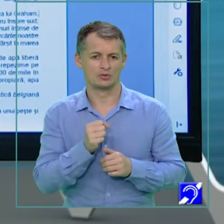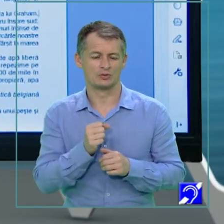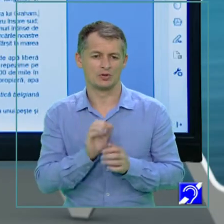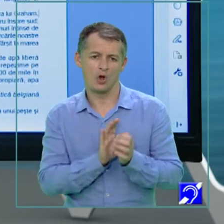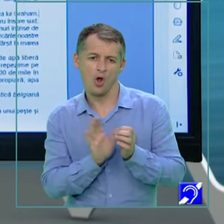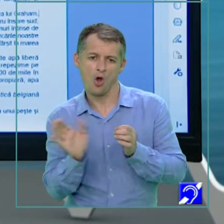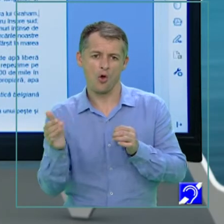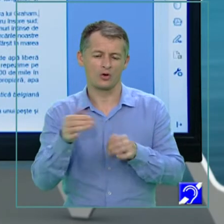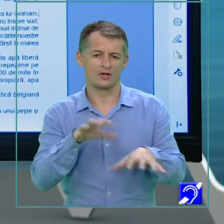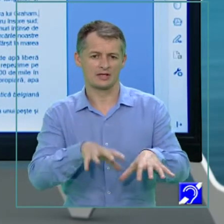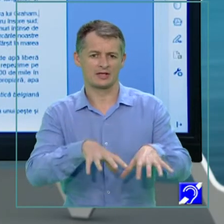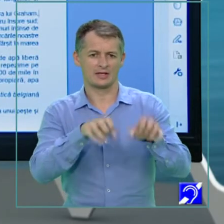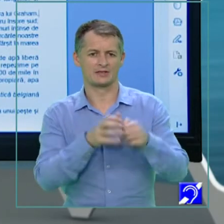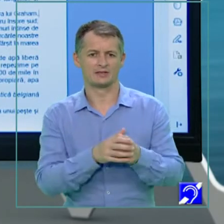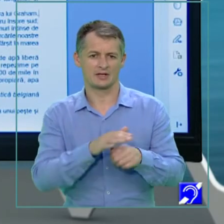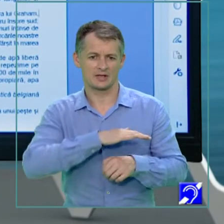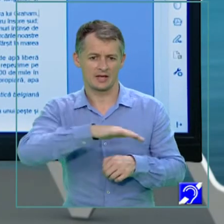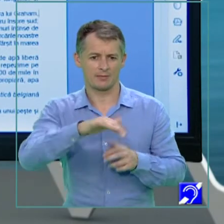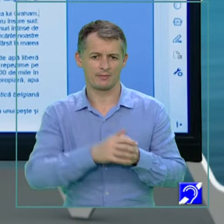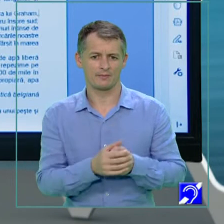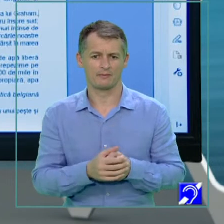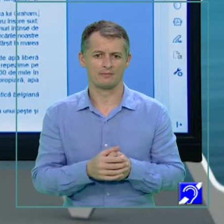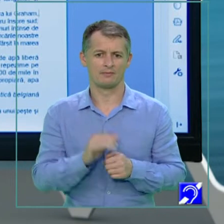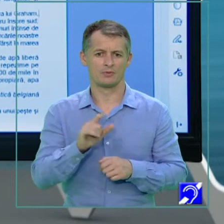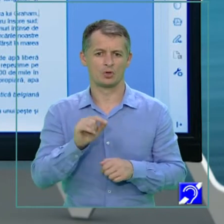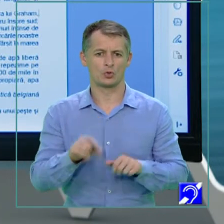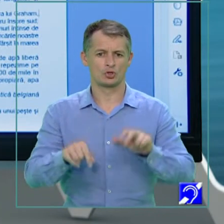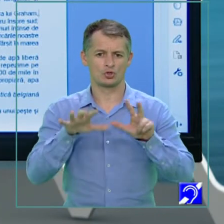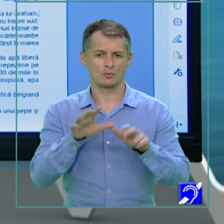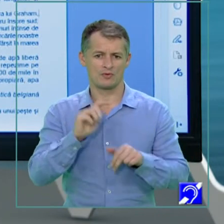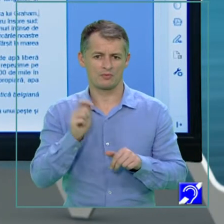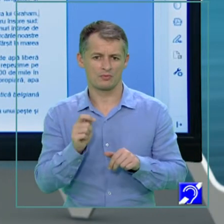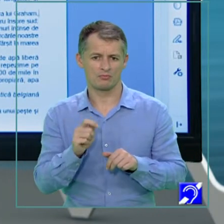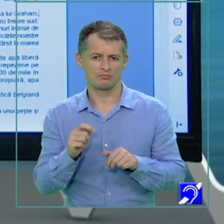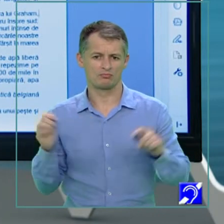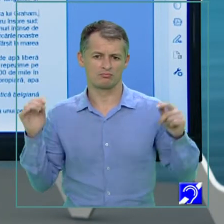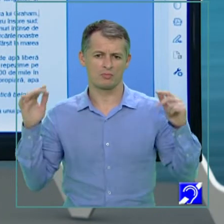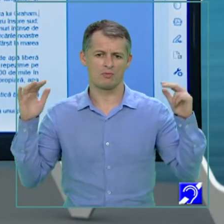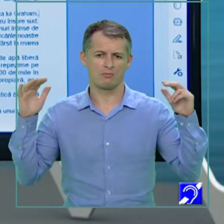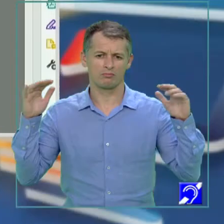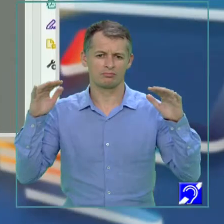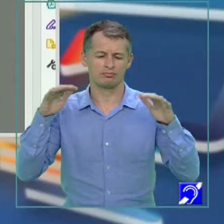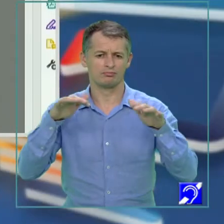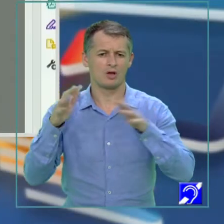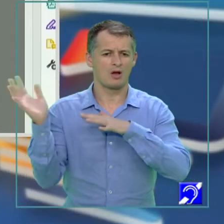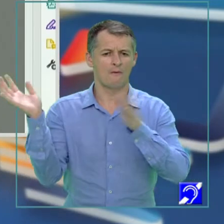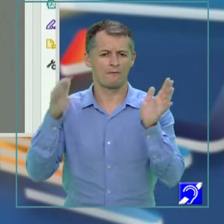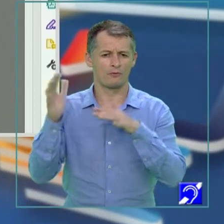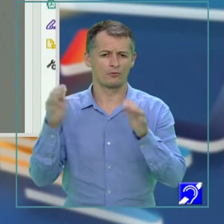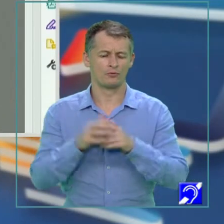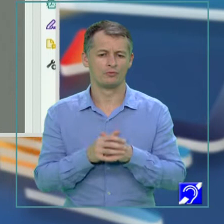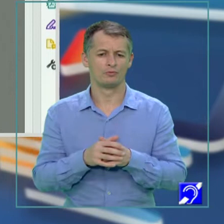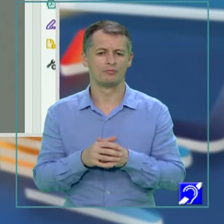28 februarie, o cumplită furtună de nord desfăcu puțin sloii banchizei. Căi și